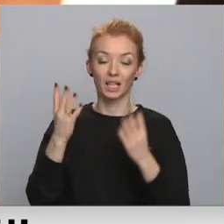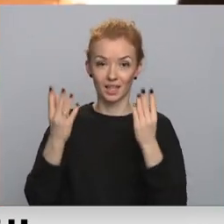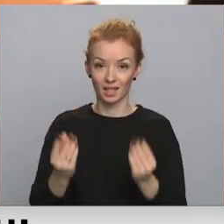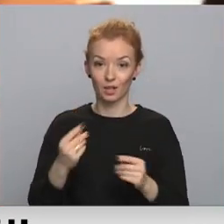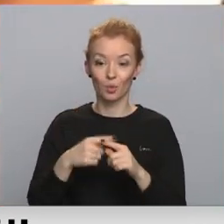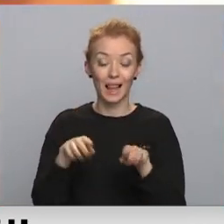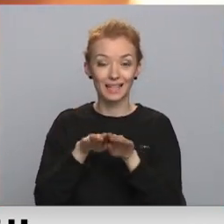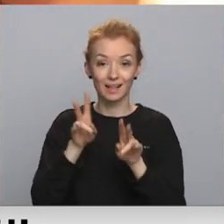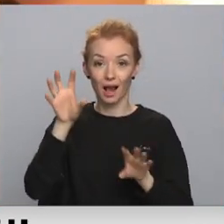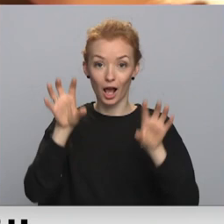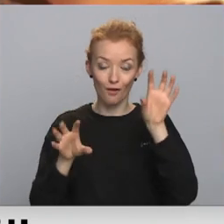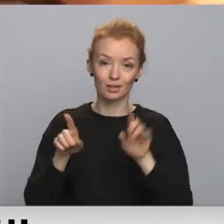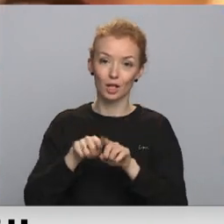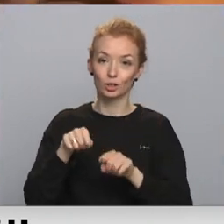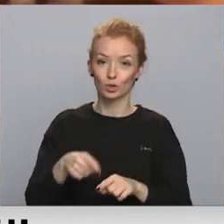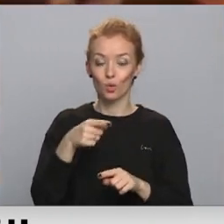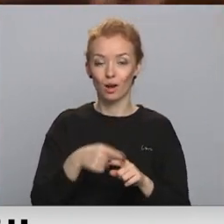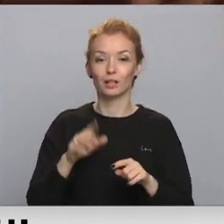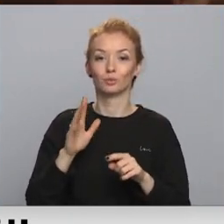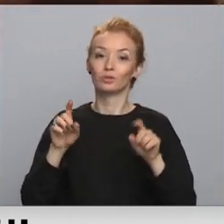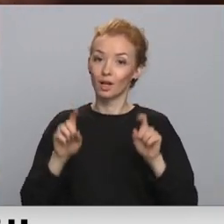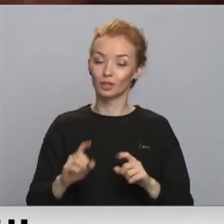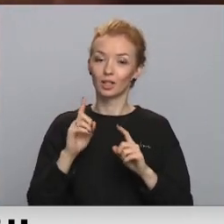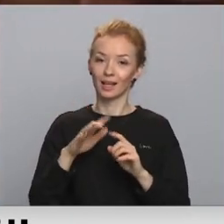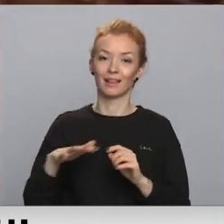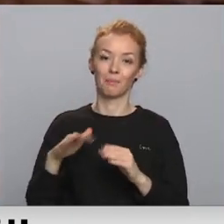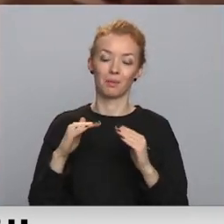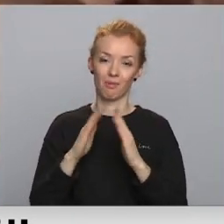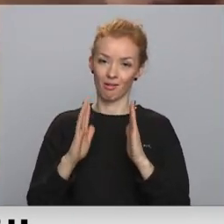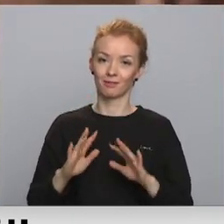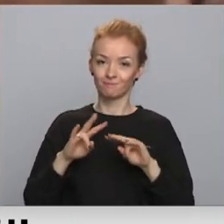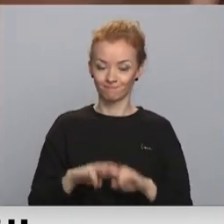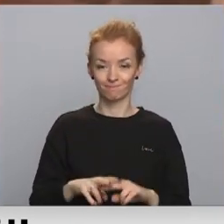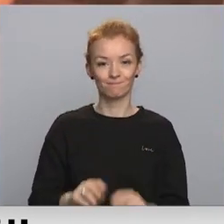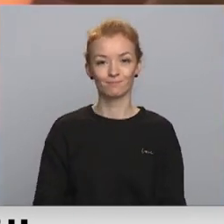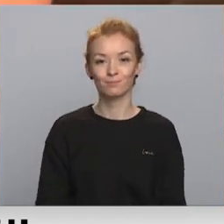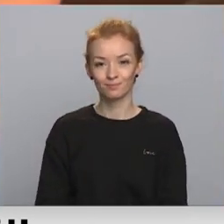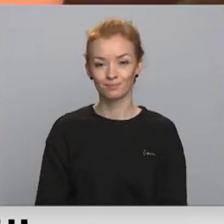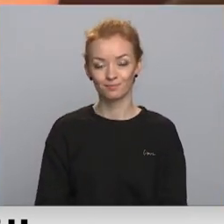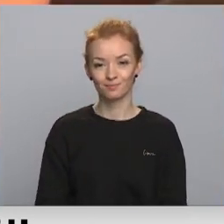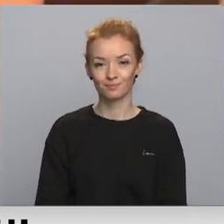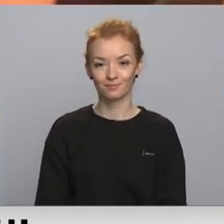tāpat kā helovīns, arī šoreiz būs jāsvin tikai ģimenes lokā. Sandra Leitāni, Andrs Pāns, Retē.